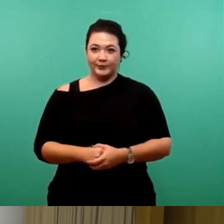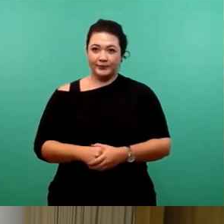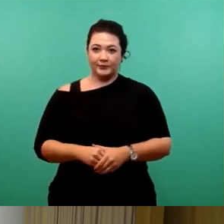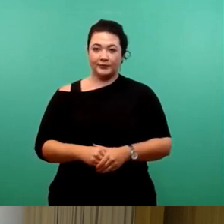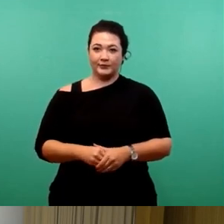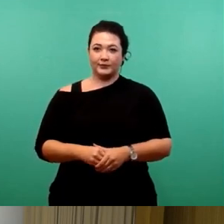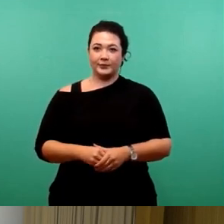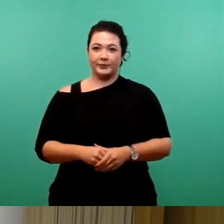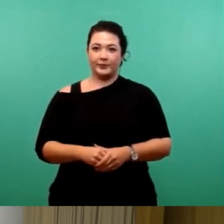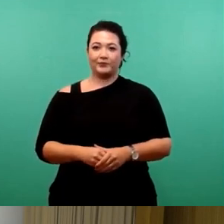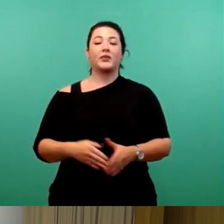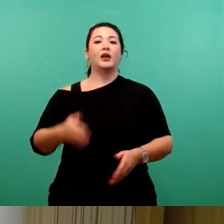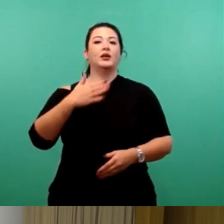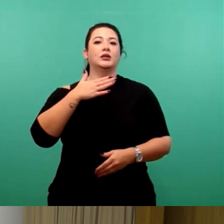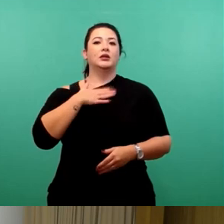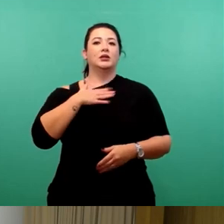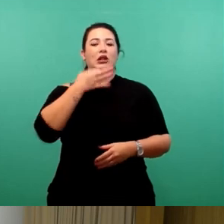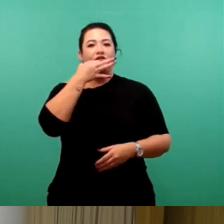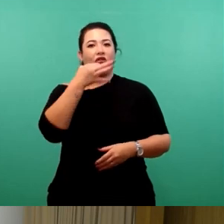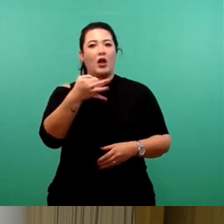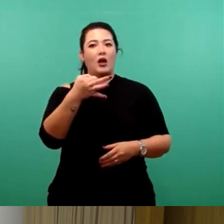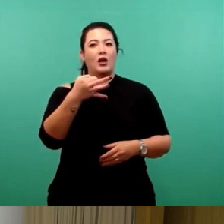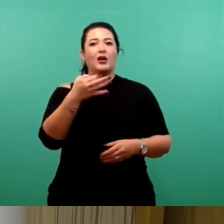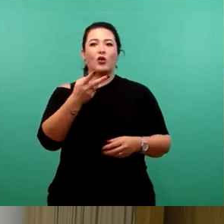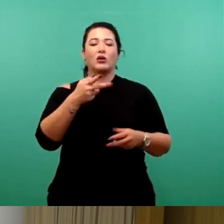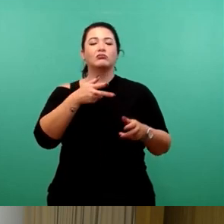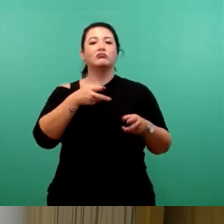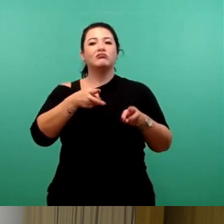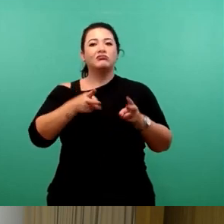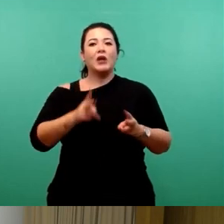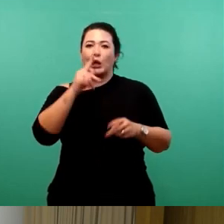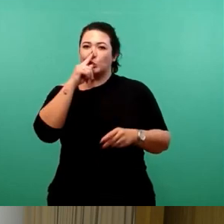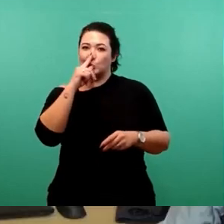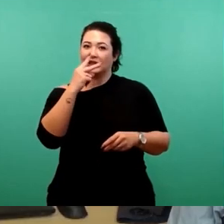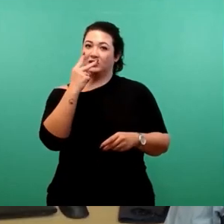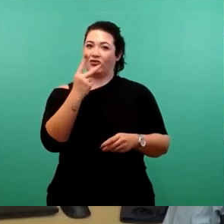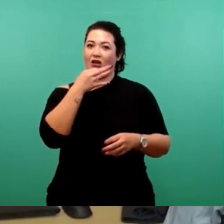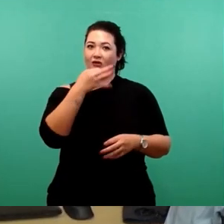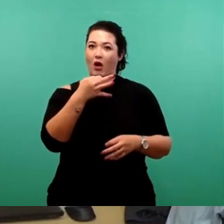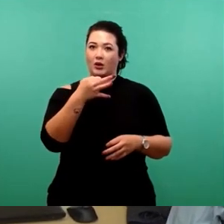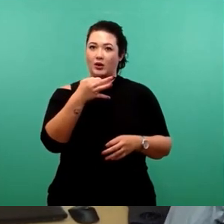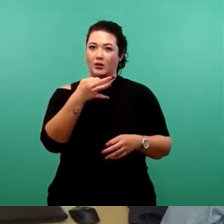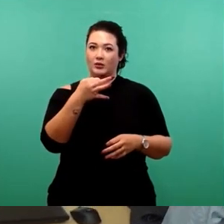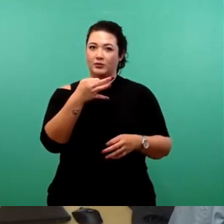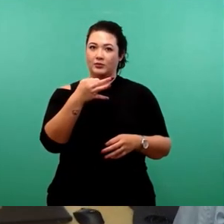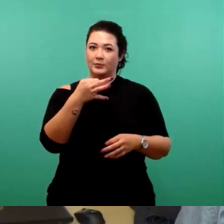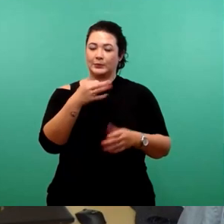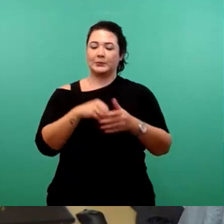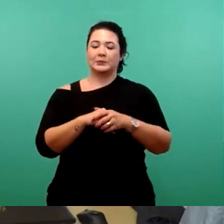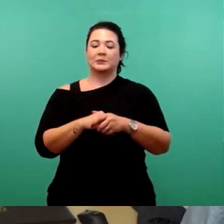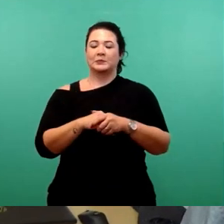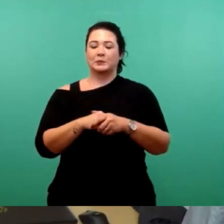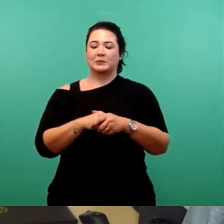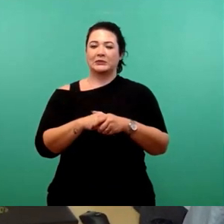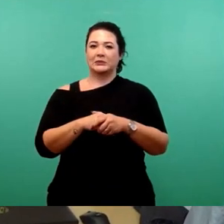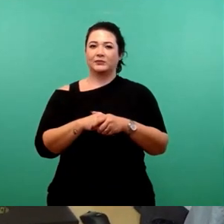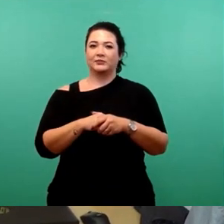Meine Frage beschränkt sich mal wirklich auf nur zwei Fragen, ohne Vorrede, Einordnung und Co-Referat. Sie lautet wie folgt,